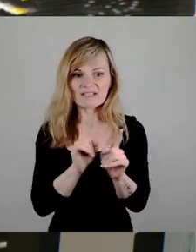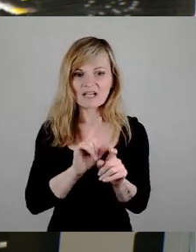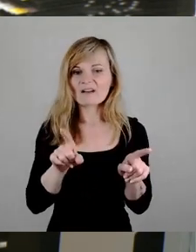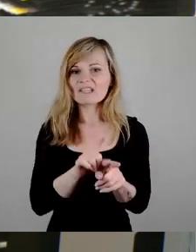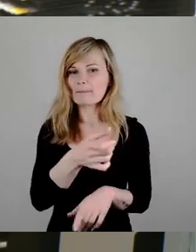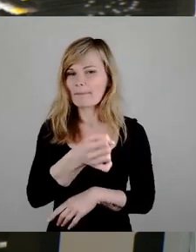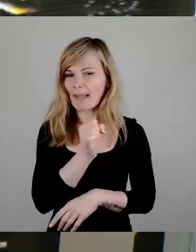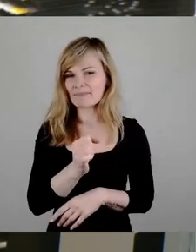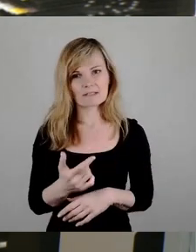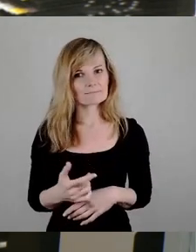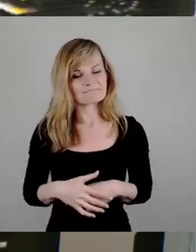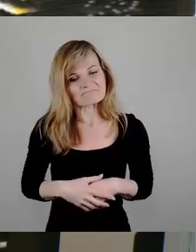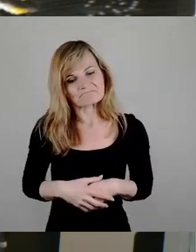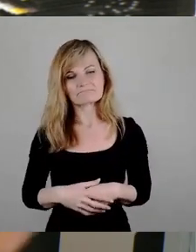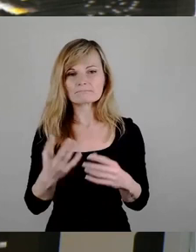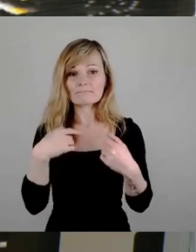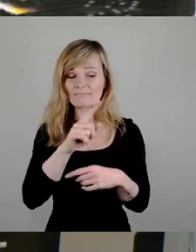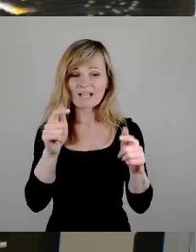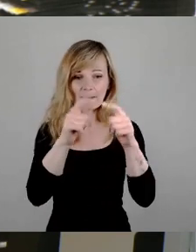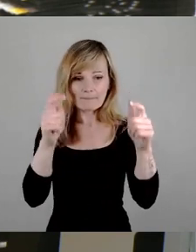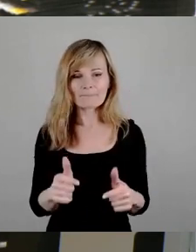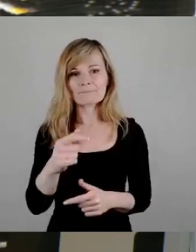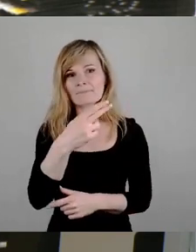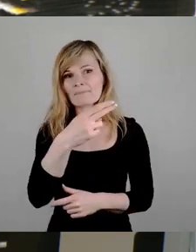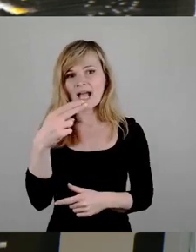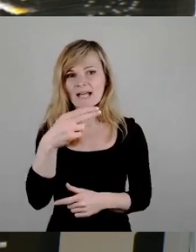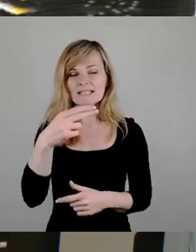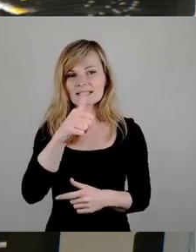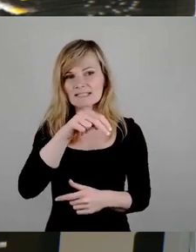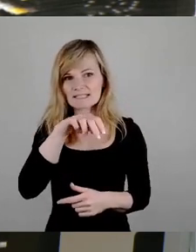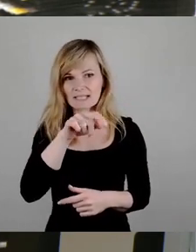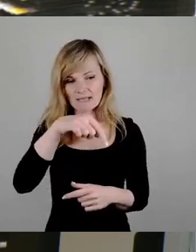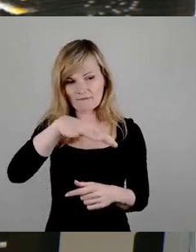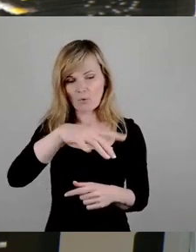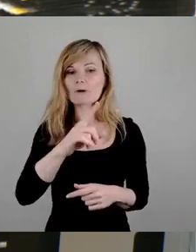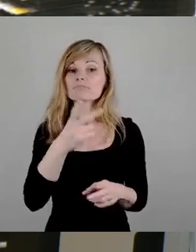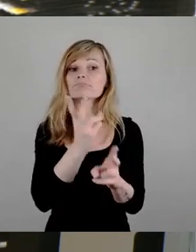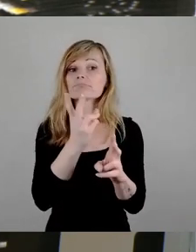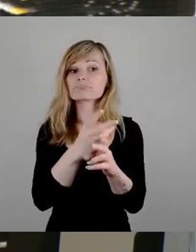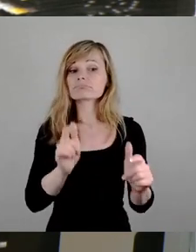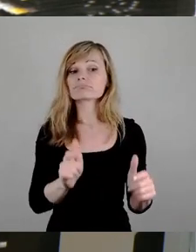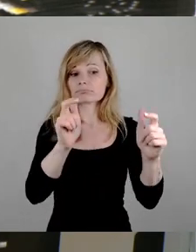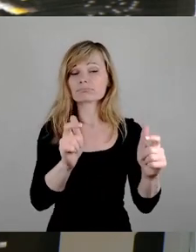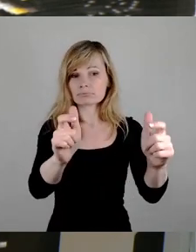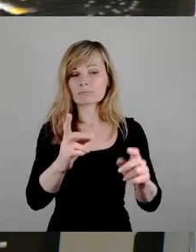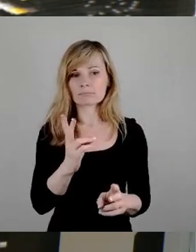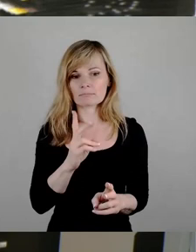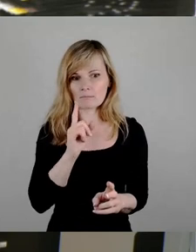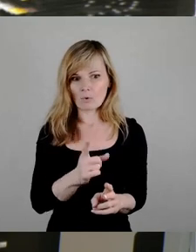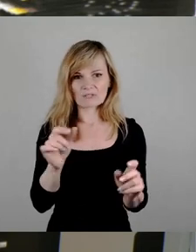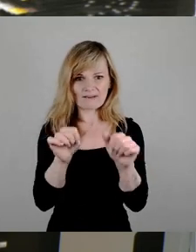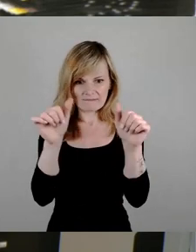unstreitig, dass die Gebäude, wo jetzt Hanse in der vorne ist, dass die erhalten werden müssen. Es ist auch völlig unstreitig, dass die Figur des alten